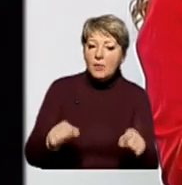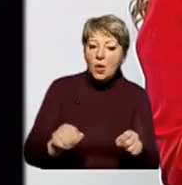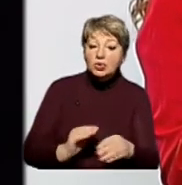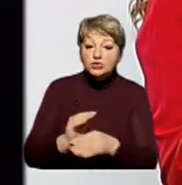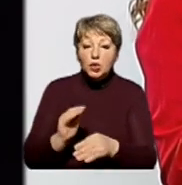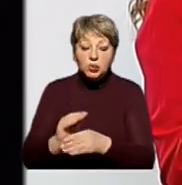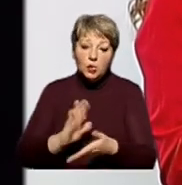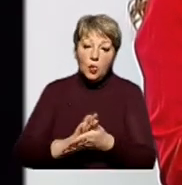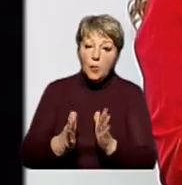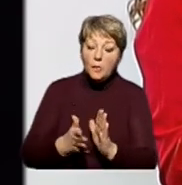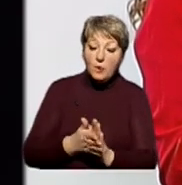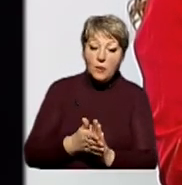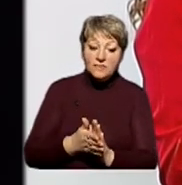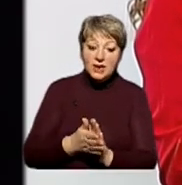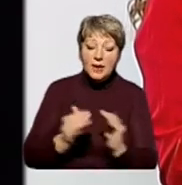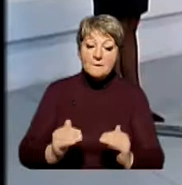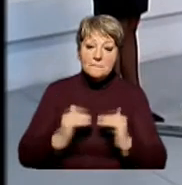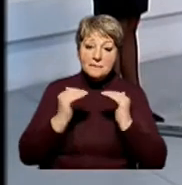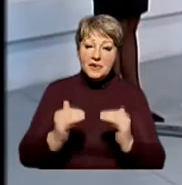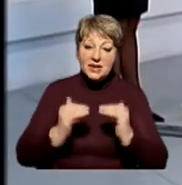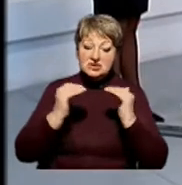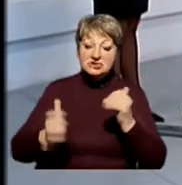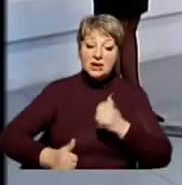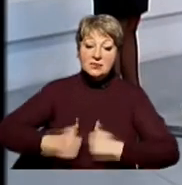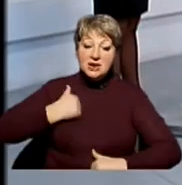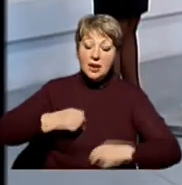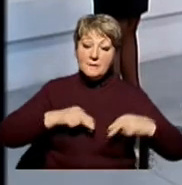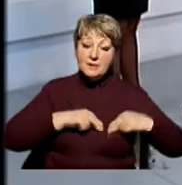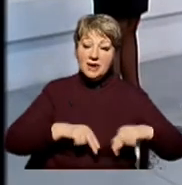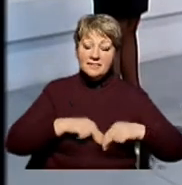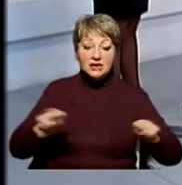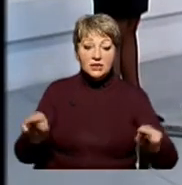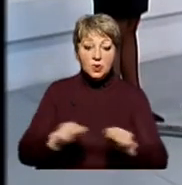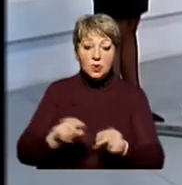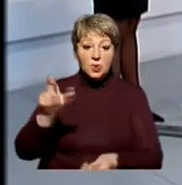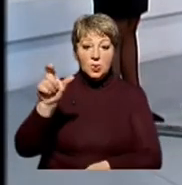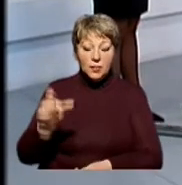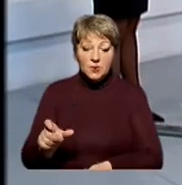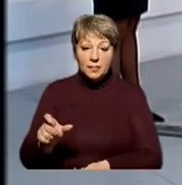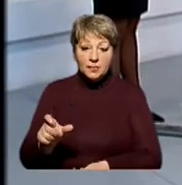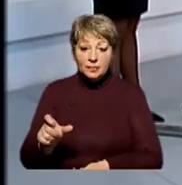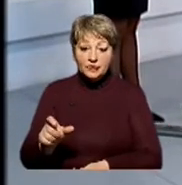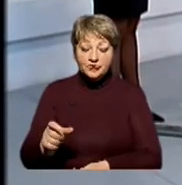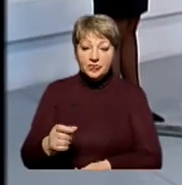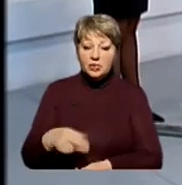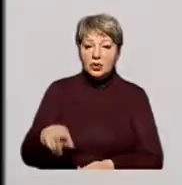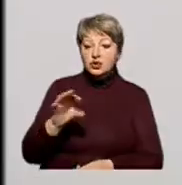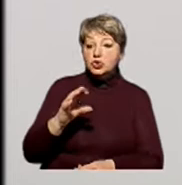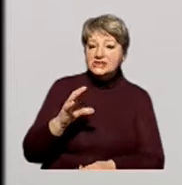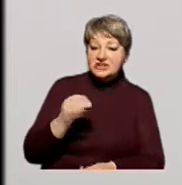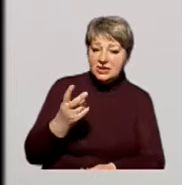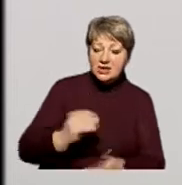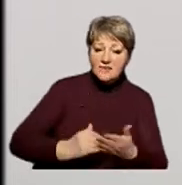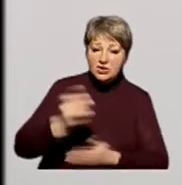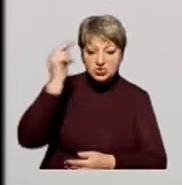додаткові умови, які підвищували престижність праці вчителя, педагога, доцента в